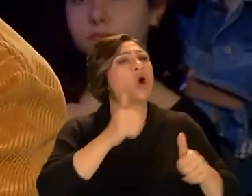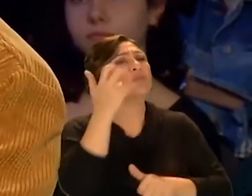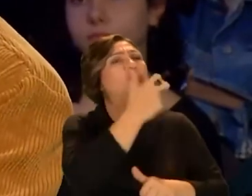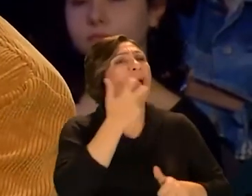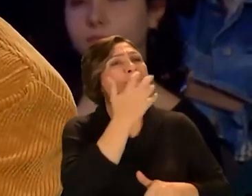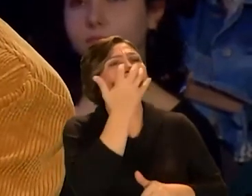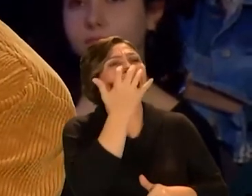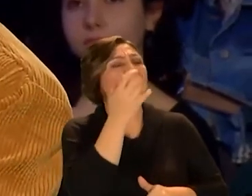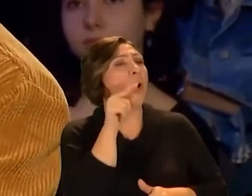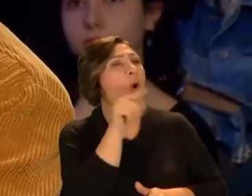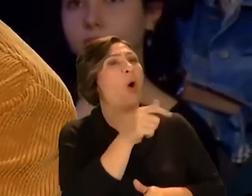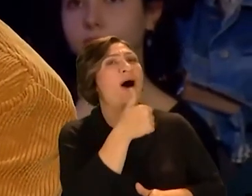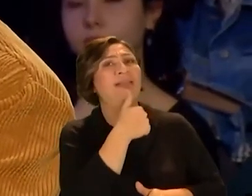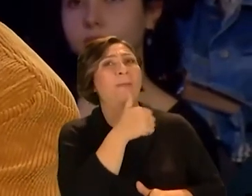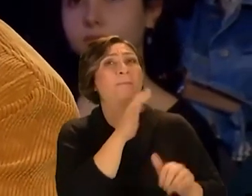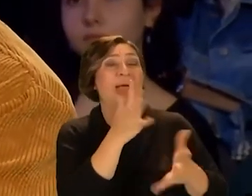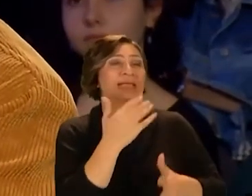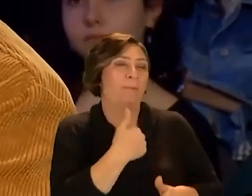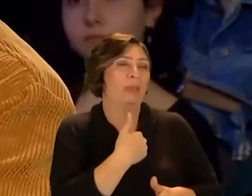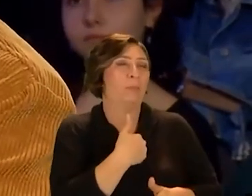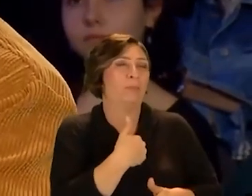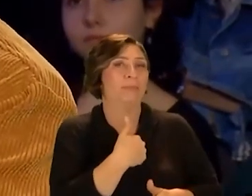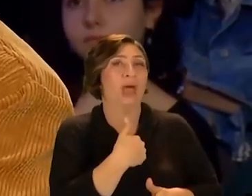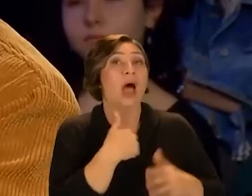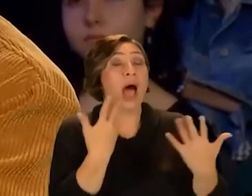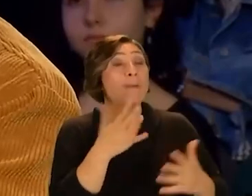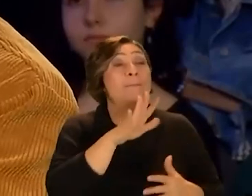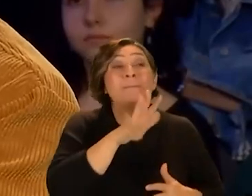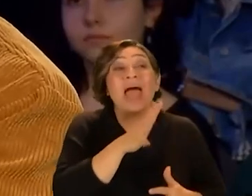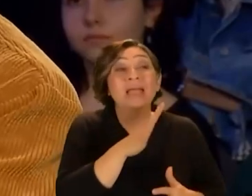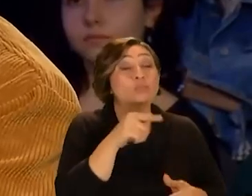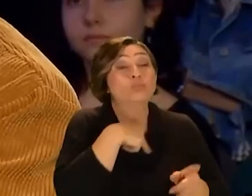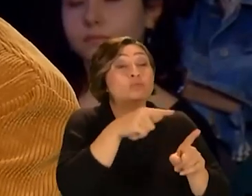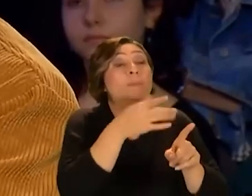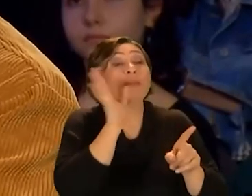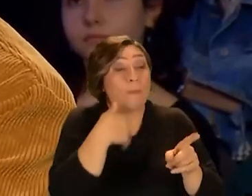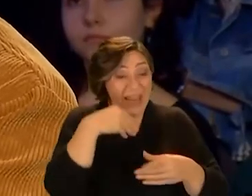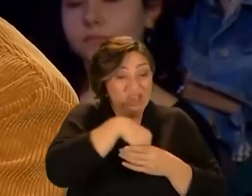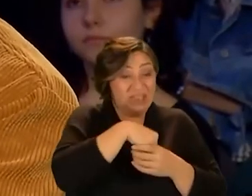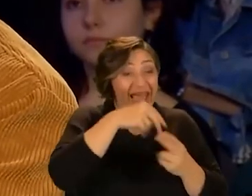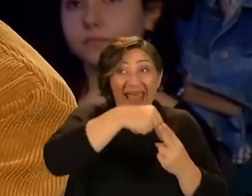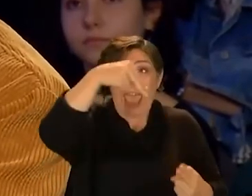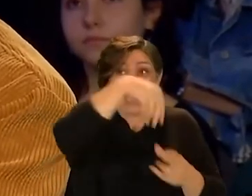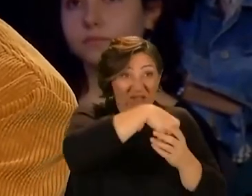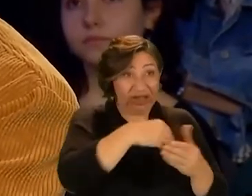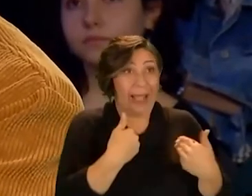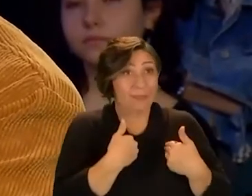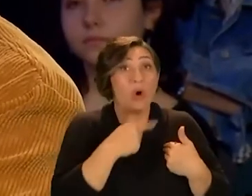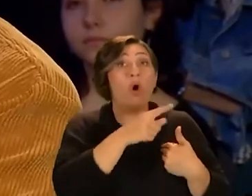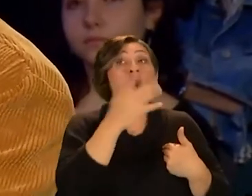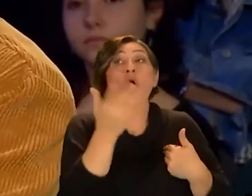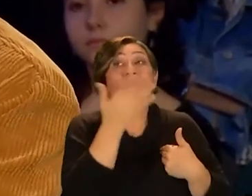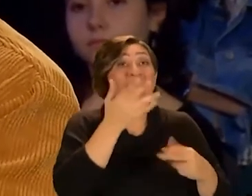müzisyenlerin beklediği o adam belki de benim Ama belki de bunu ben bilemem içindeyim çünkü Hikayenin içindeyim